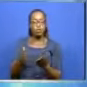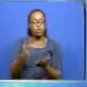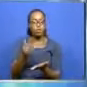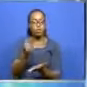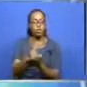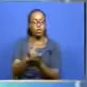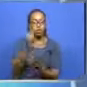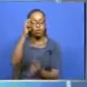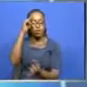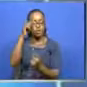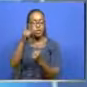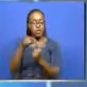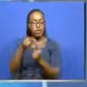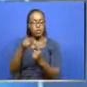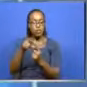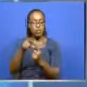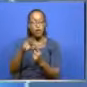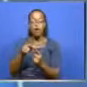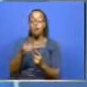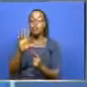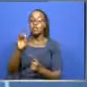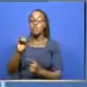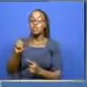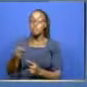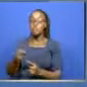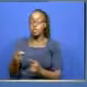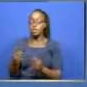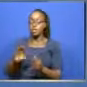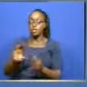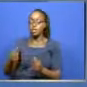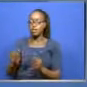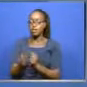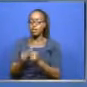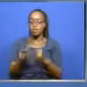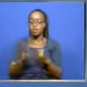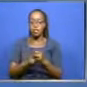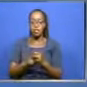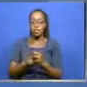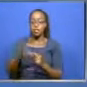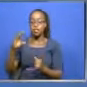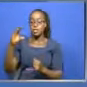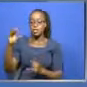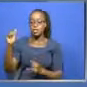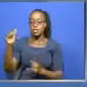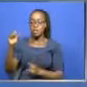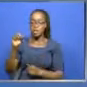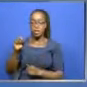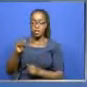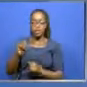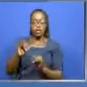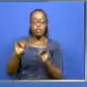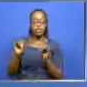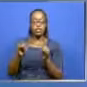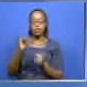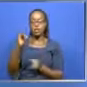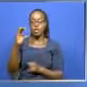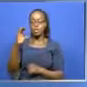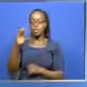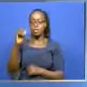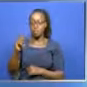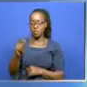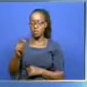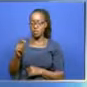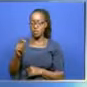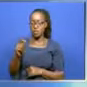zaidi ya vijana alfa msini kudoka county 17. Katibu mandamizi katika wizara ya bari teknolojia ya mawasiliano Nadia Ahmed